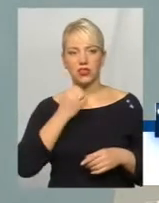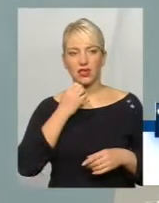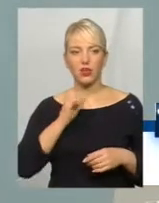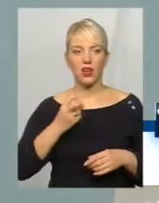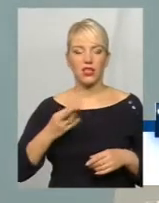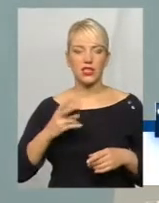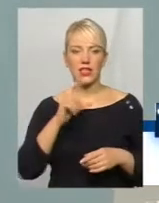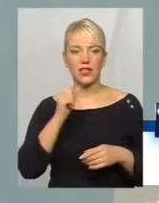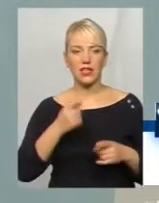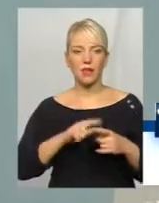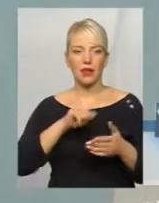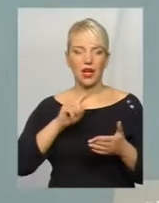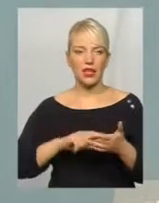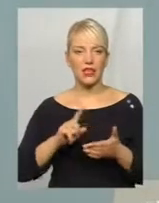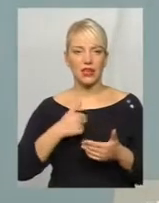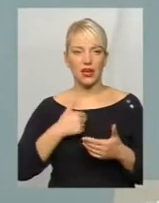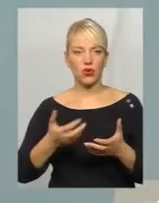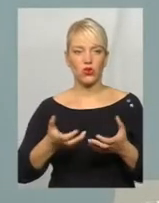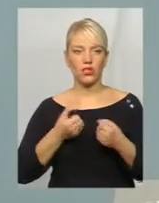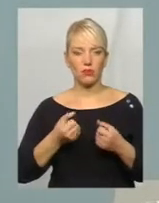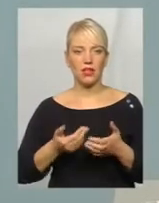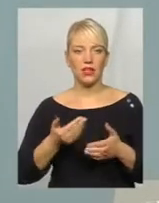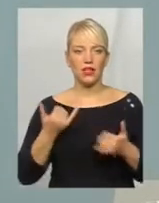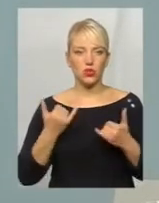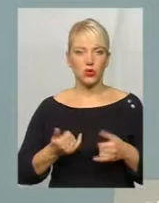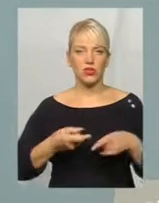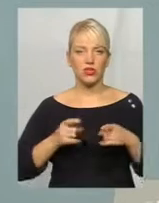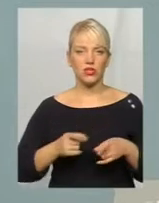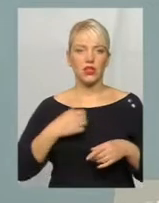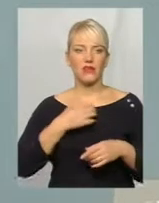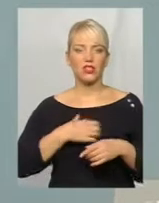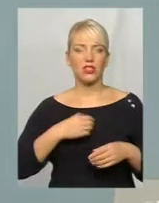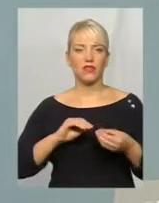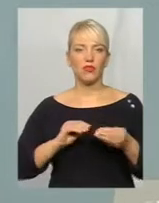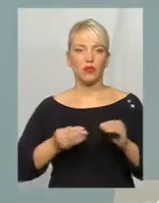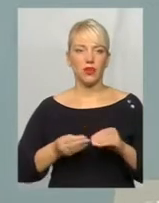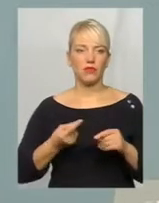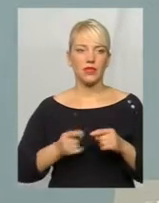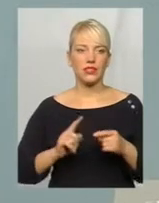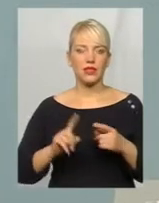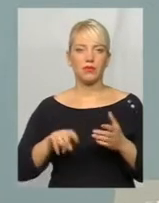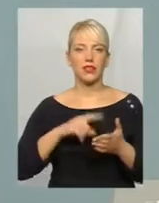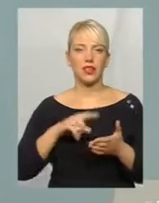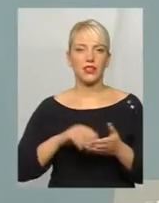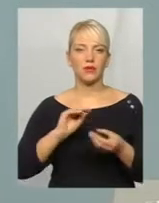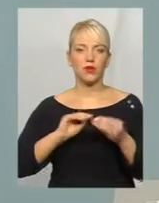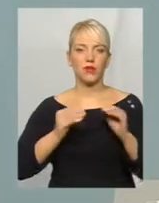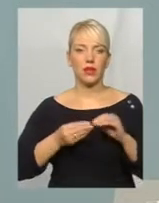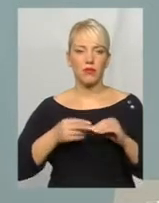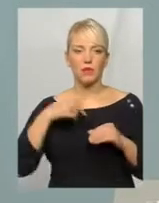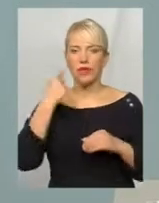Ані, за запитання, яке я отримала. Сьогодні дійсно важлива проблема і це питання і проблема